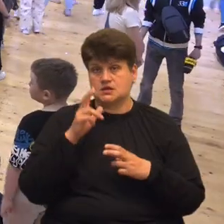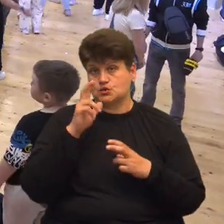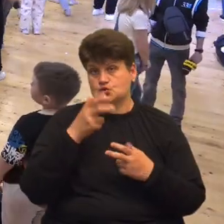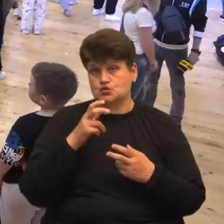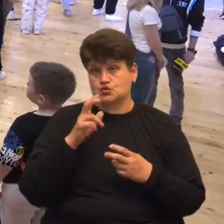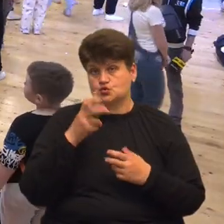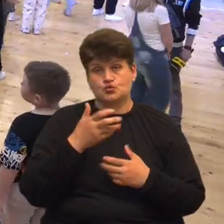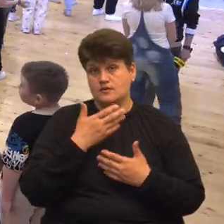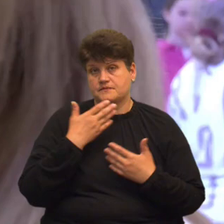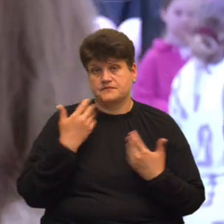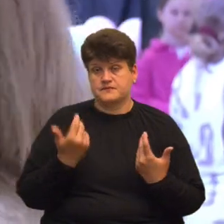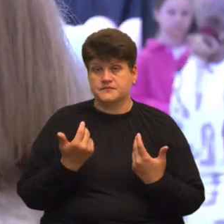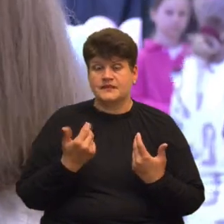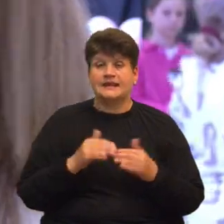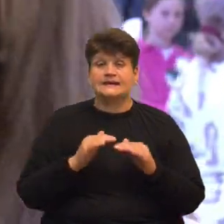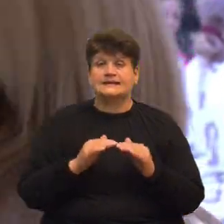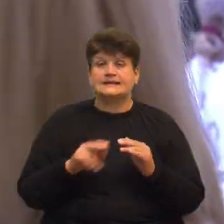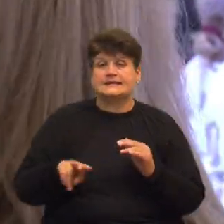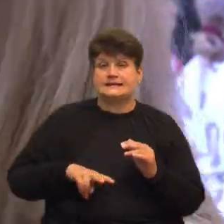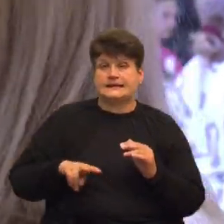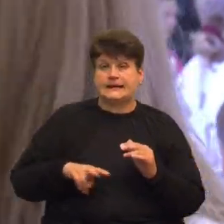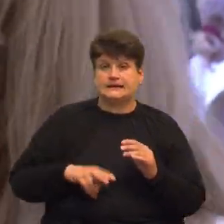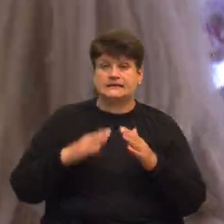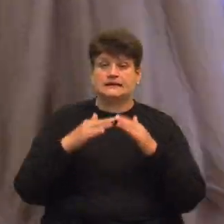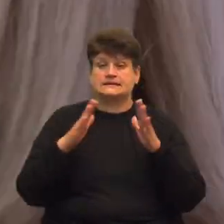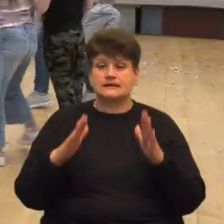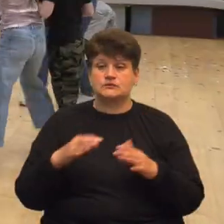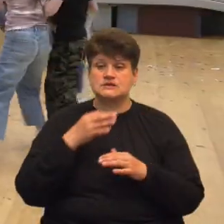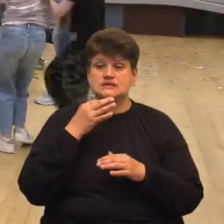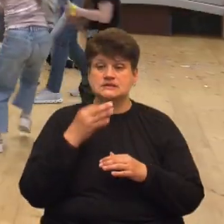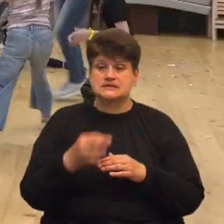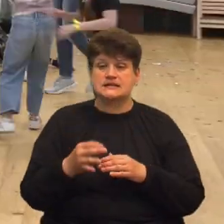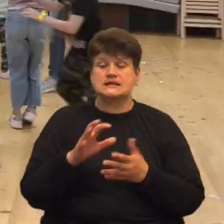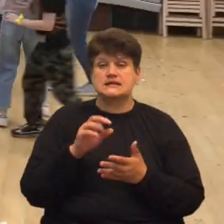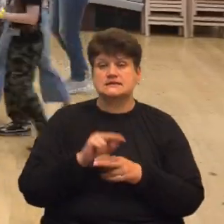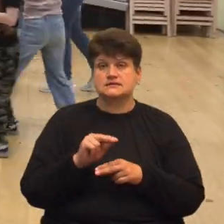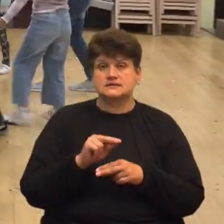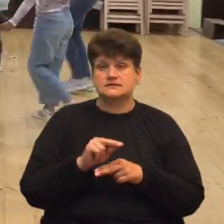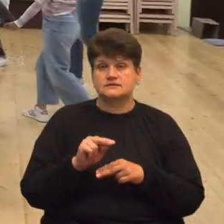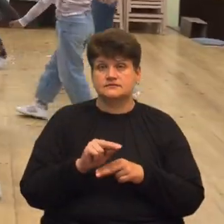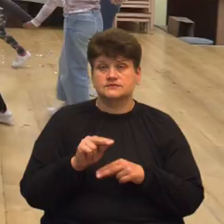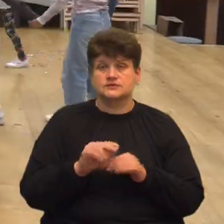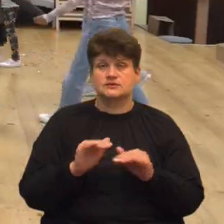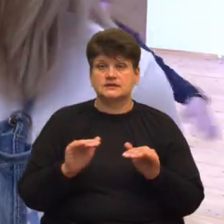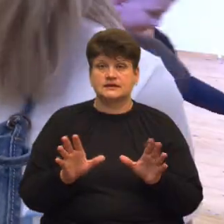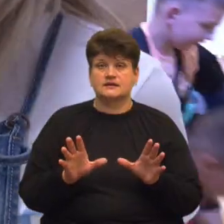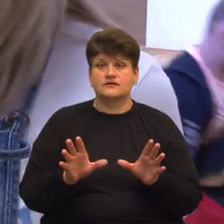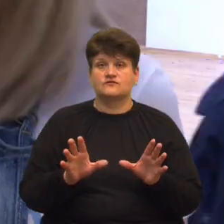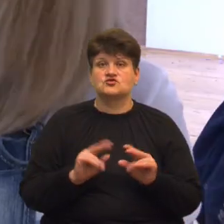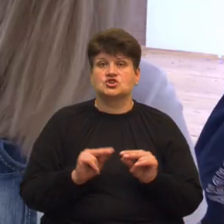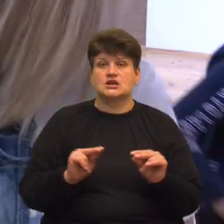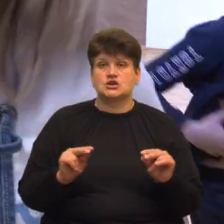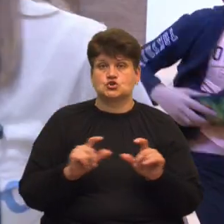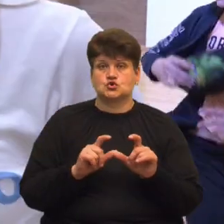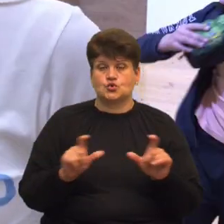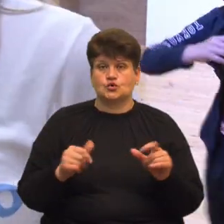Директорка пришкільного літнього табору Оксана Гіль розповіла, заняття для дітей проводять вчителі школи. «Кожен день у нас